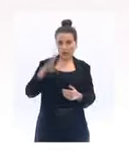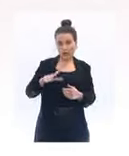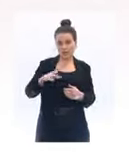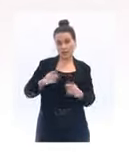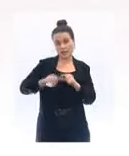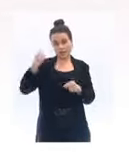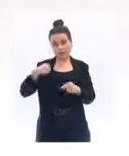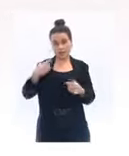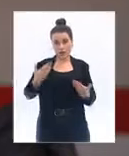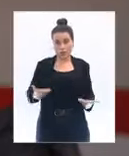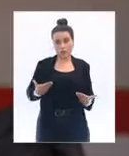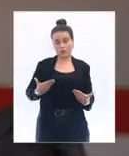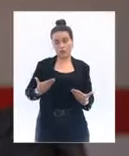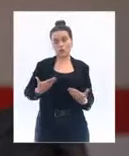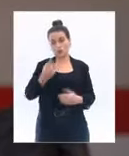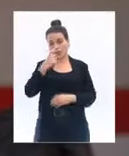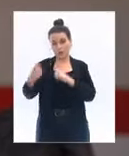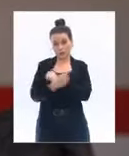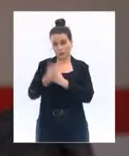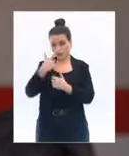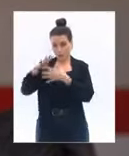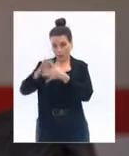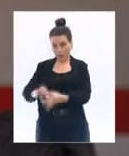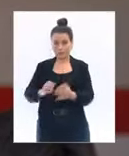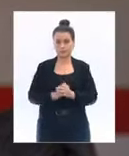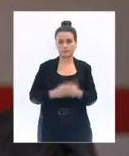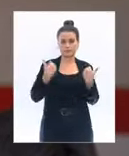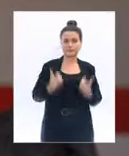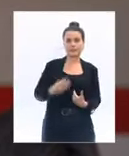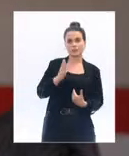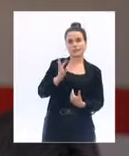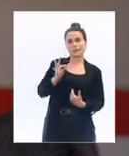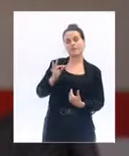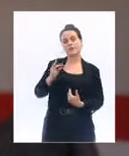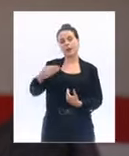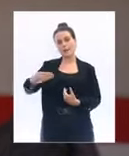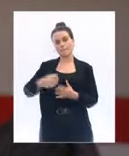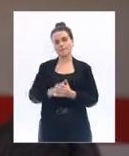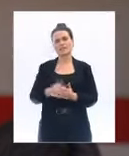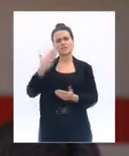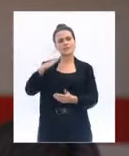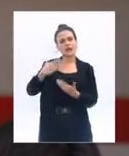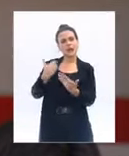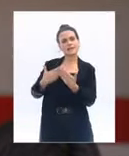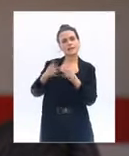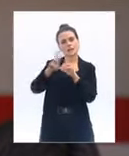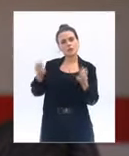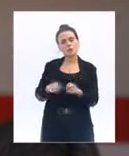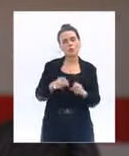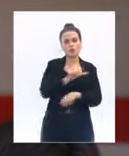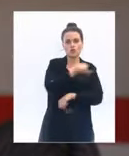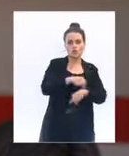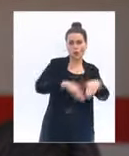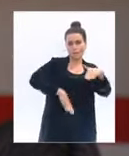Premier ministre. Périne Vasse pour BFM TV. J'ai trois petites questions. Tout d'abord, sur l'attestation 1h, 1km. Est-ce que vous ne craignez pas que ça